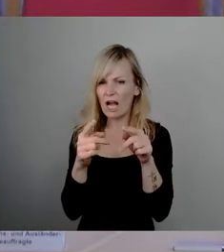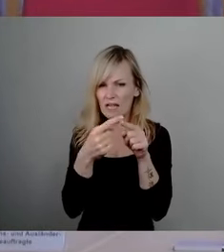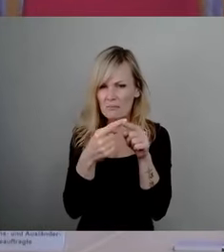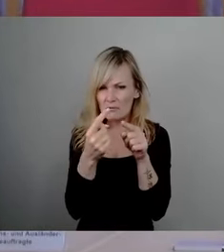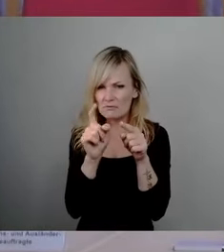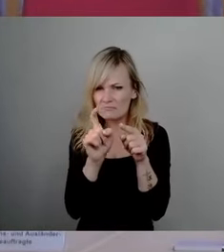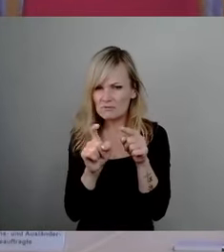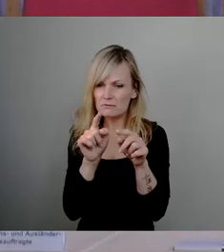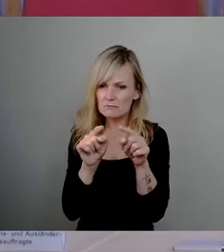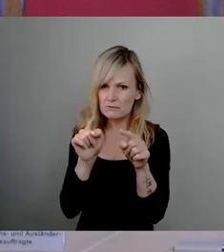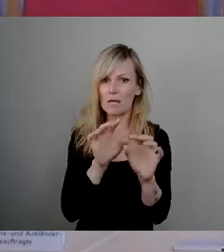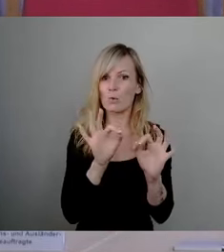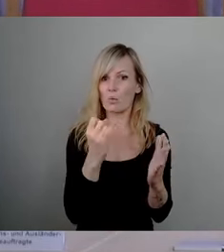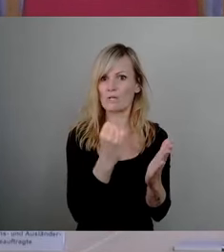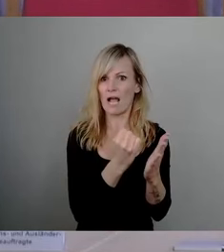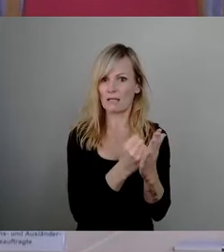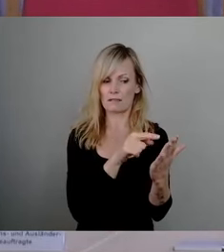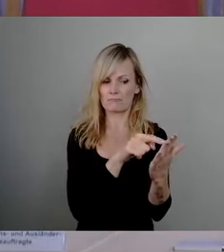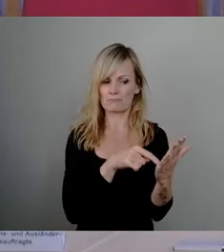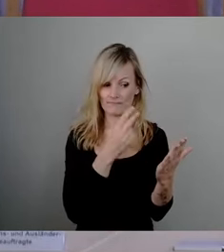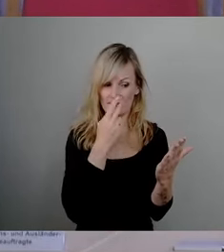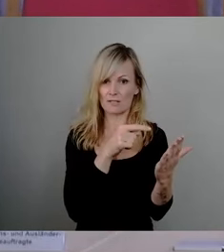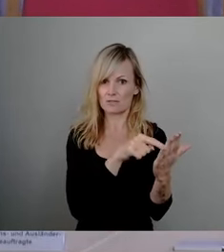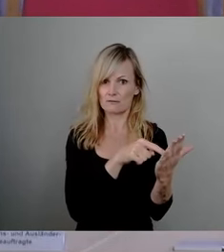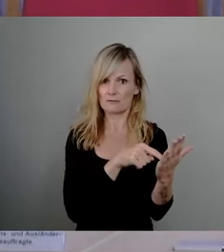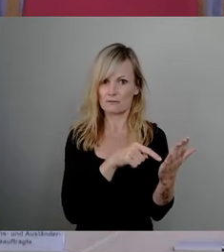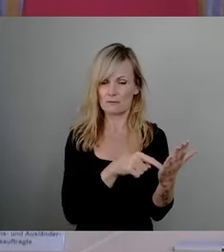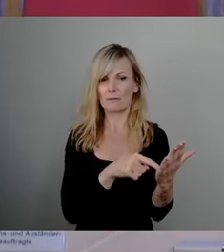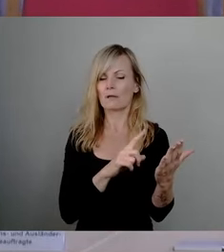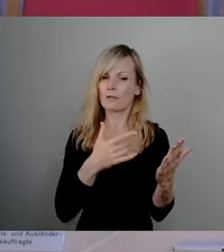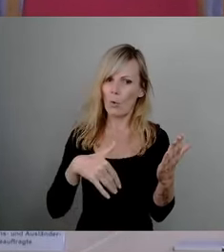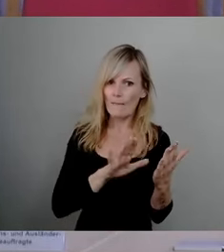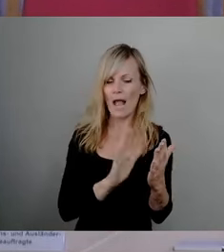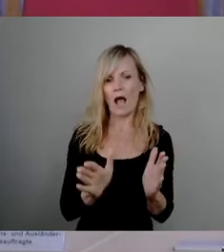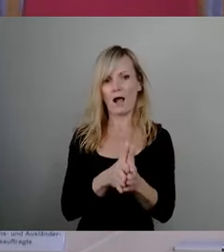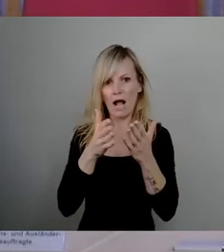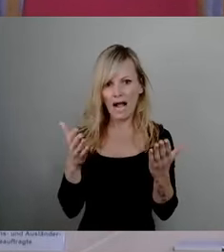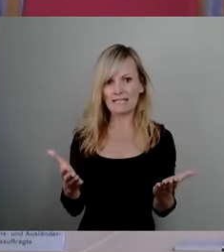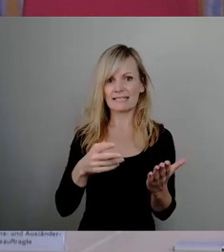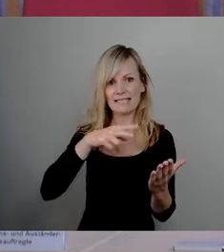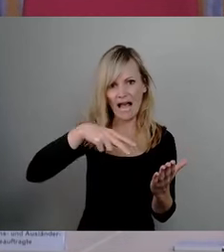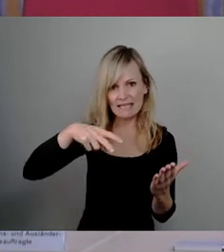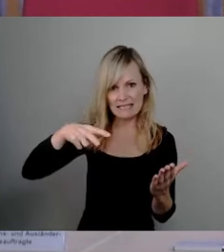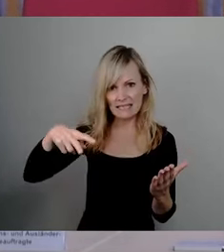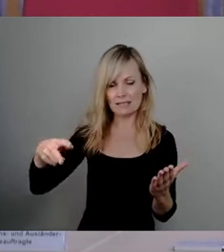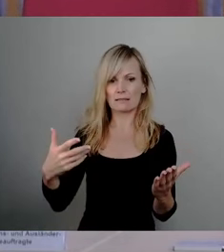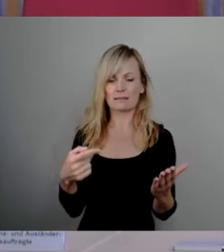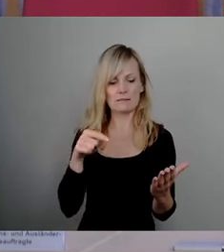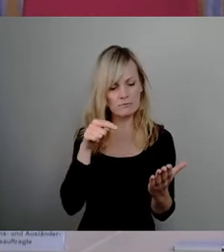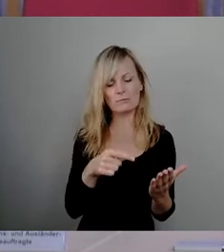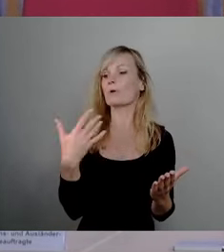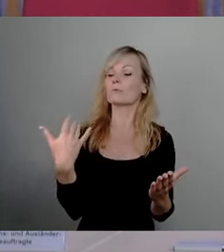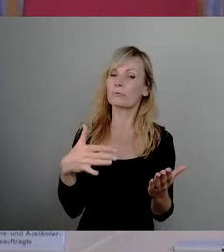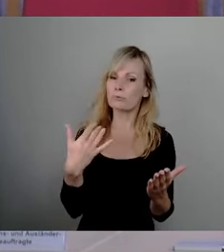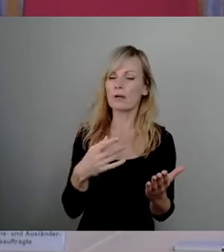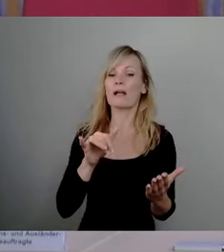mal, es wird sicherlich noch mehr Akteneinsicht geben in die ganzen Unterlagen. Also welche Brückenschäden denn wirklich was mit